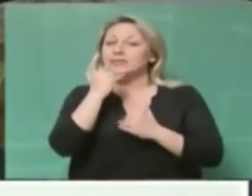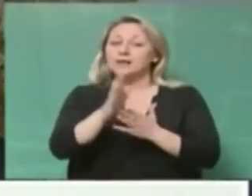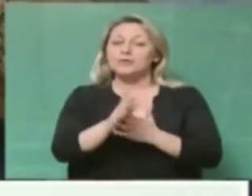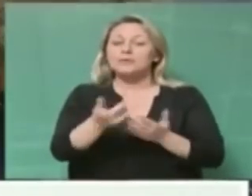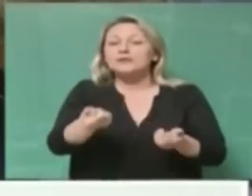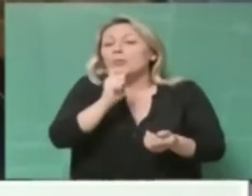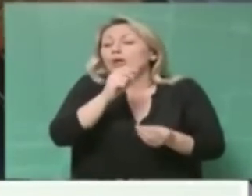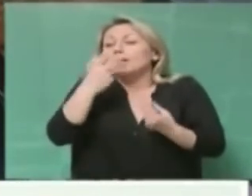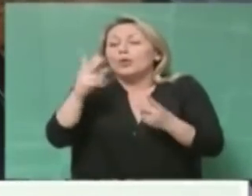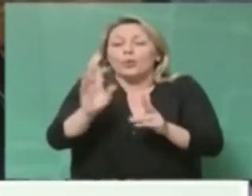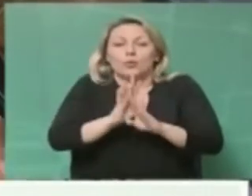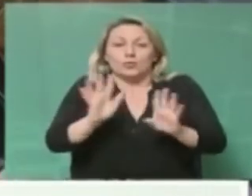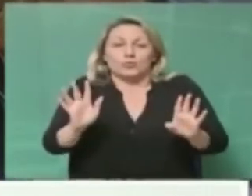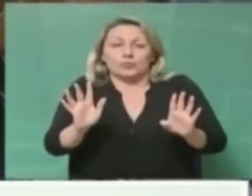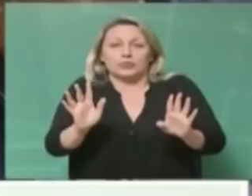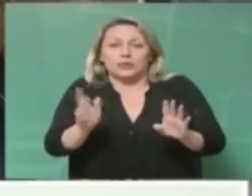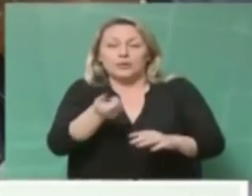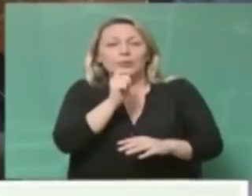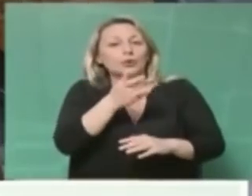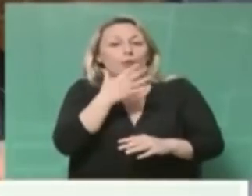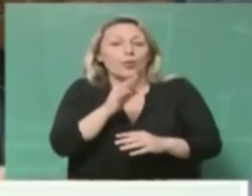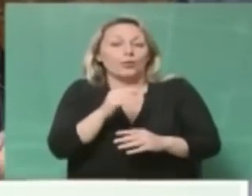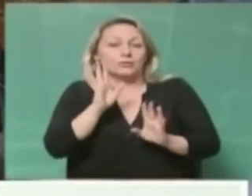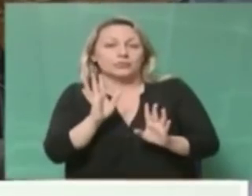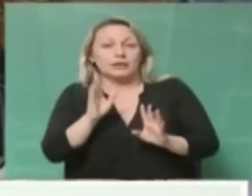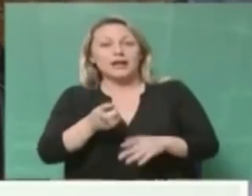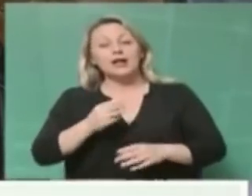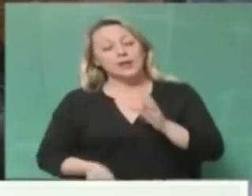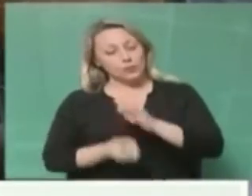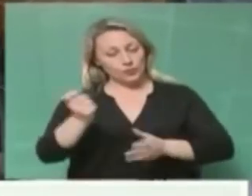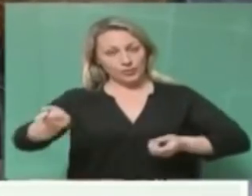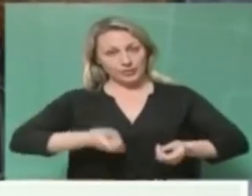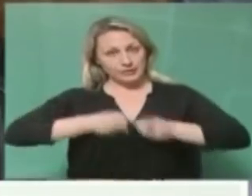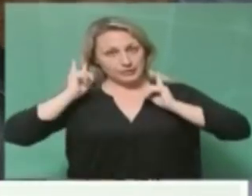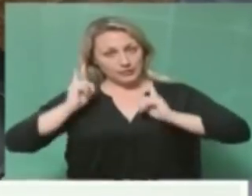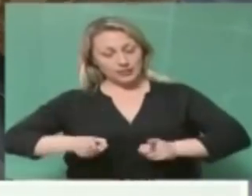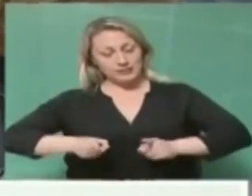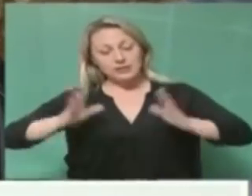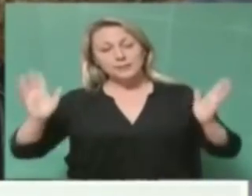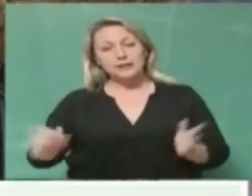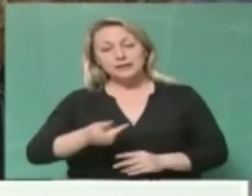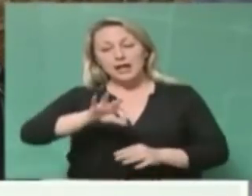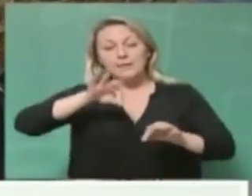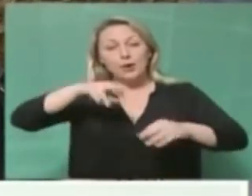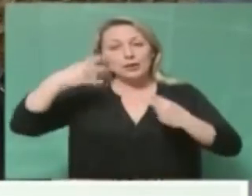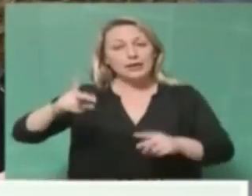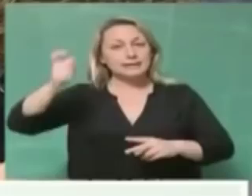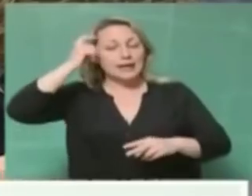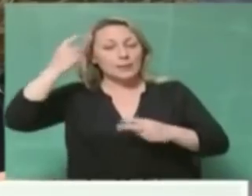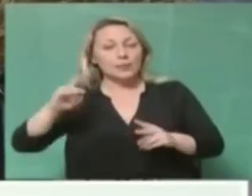πολιτικό. Αυτό το χαρακτήρα έχει. Να πάρει την απόφαση, η νέα δίκηση με τις δικές επιλαγές και τις δικές της απόψεις.